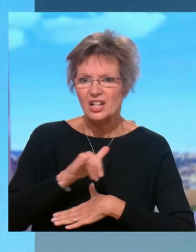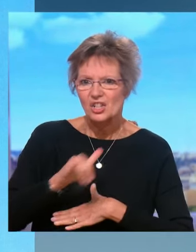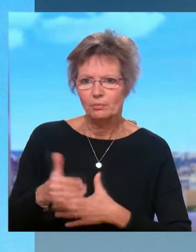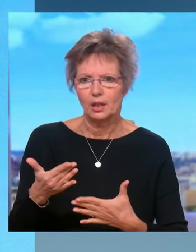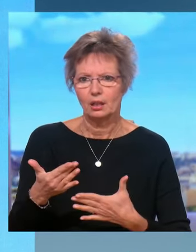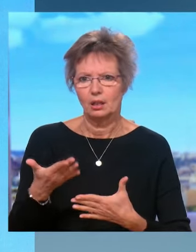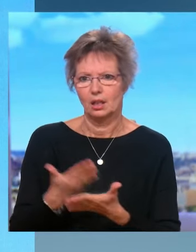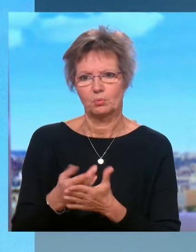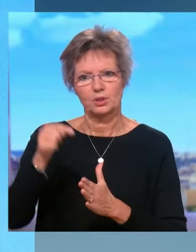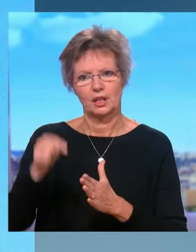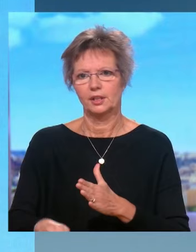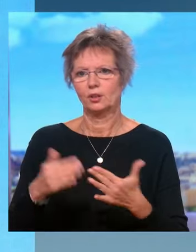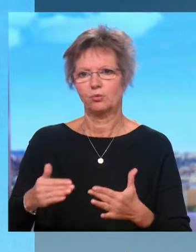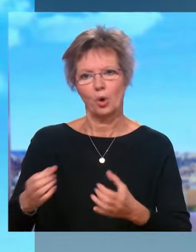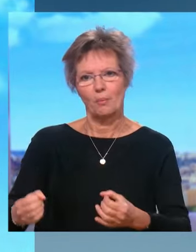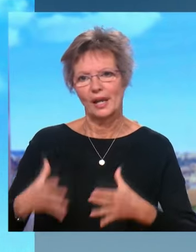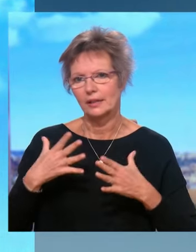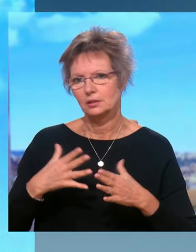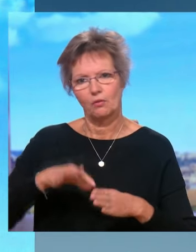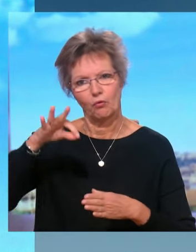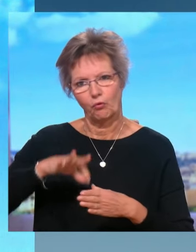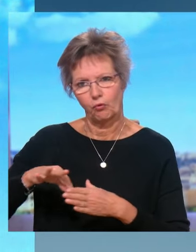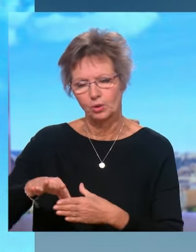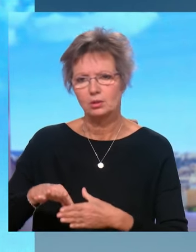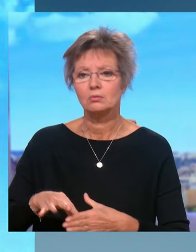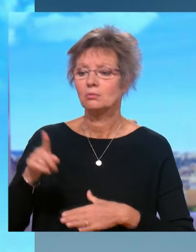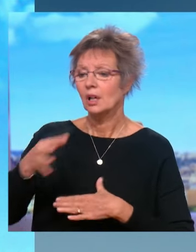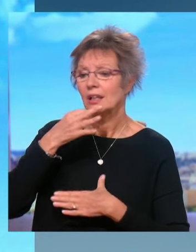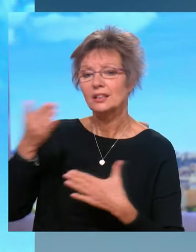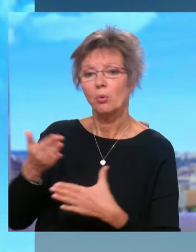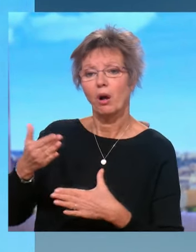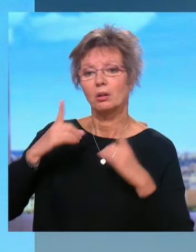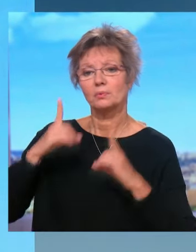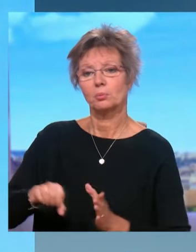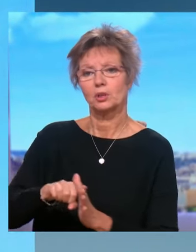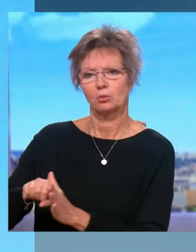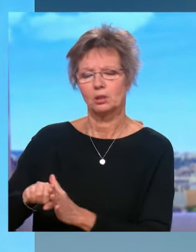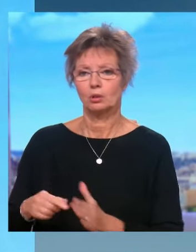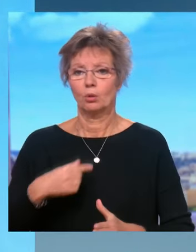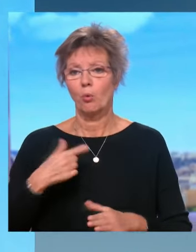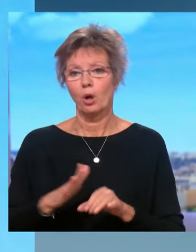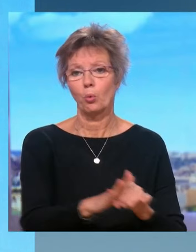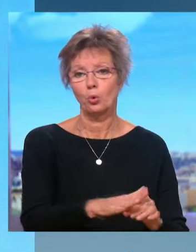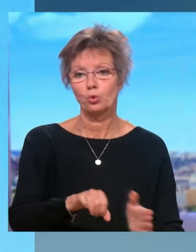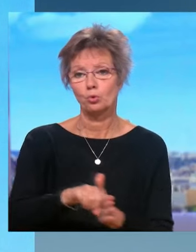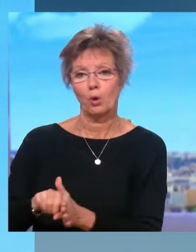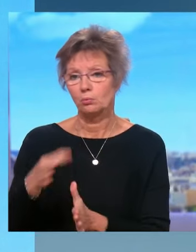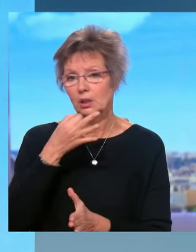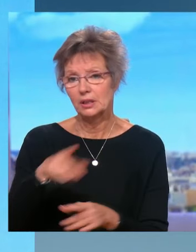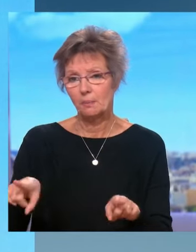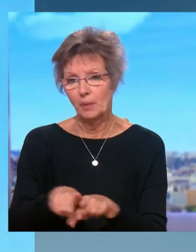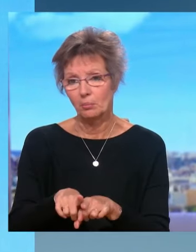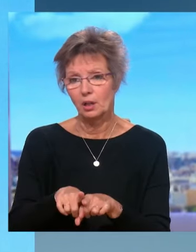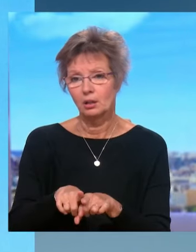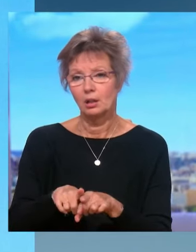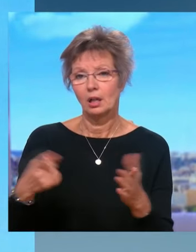sorte, eh bien, il fallait peut-être nous laisser faire et'est que vous leur dites alors à ces députés de droite ? Je dis aux députés de droite, puis comme aux députés de gauche, que toutes les mesures